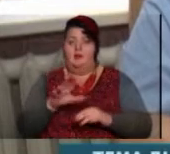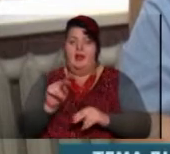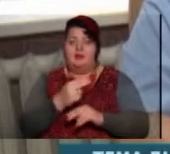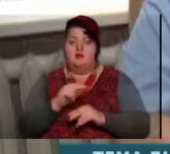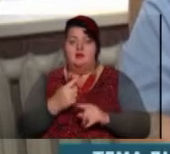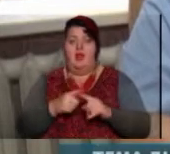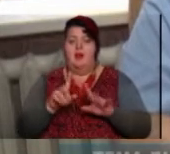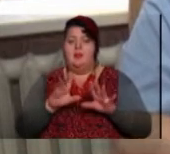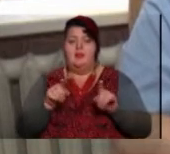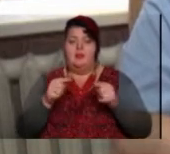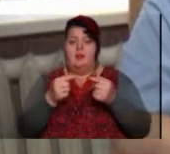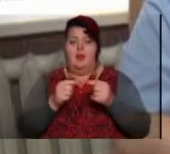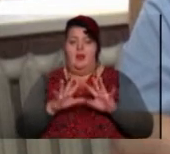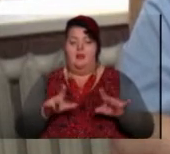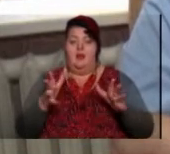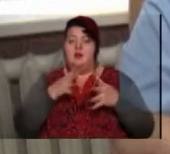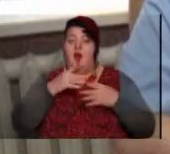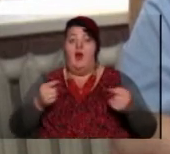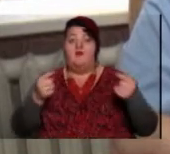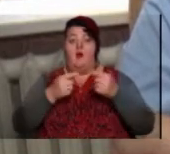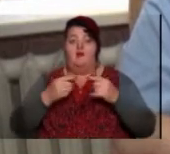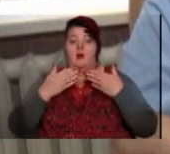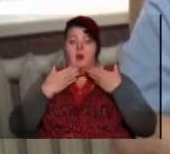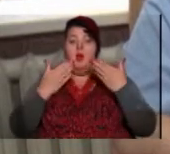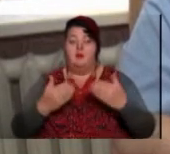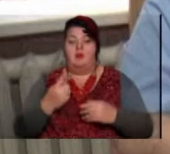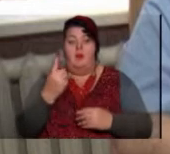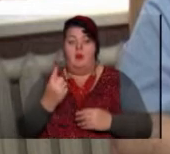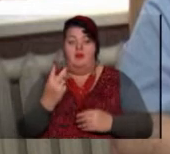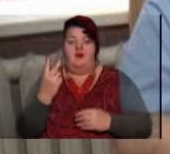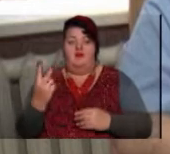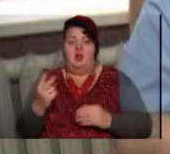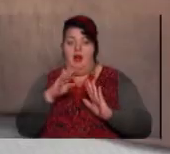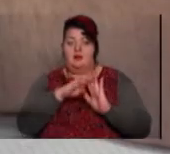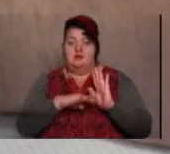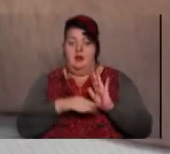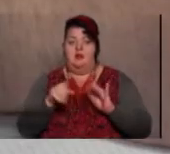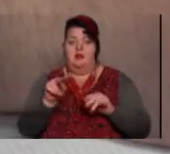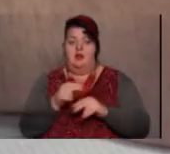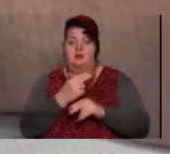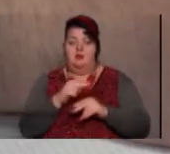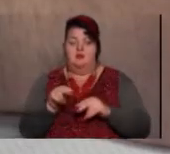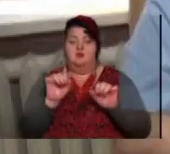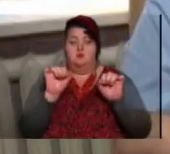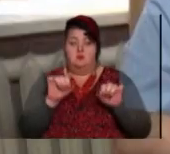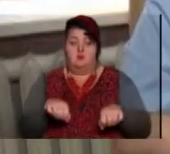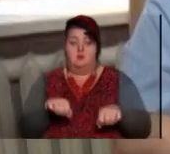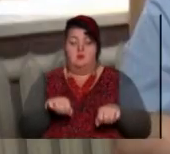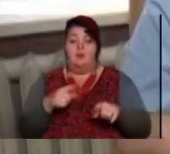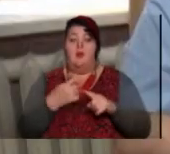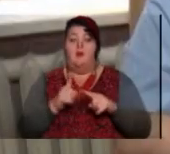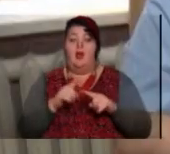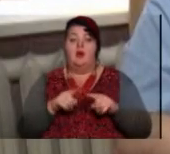Ні, це не так. Якщо воврема звернутися, при першому-второму стадії, це заболівання злічимо. Тому в цій